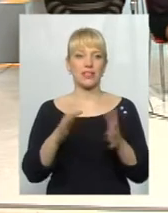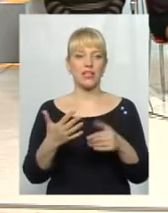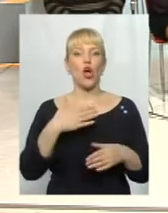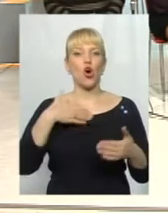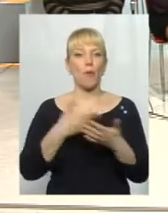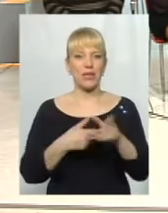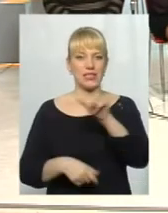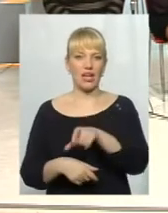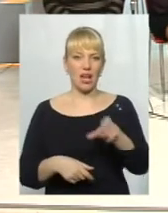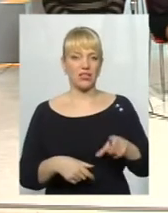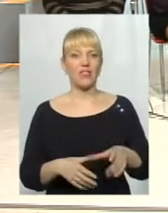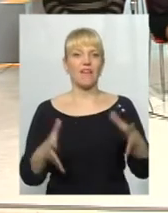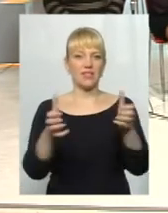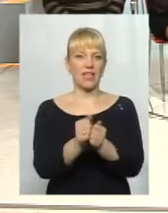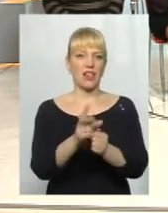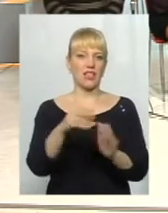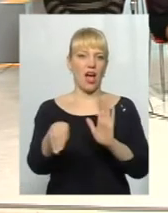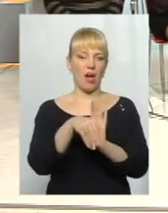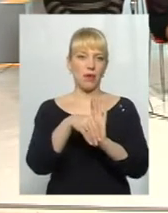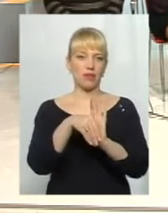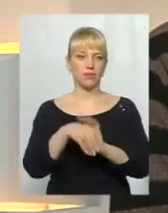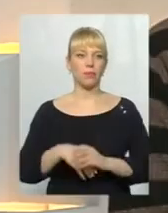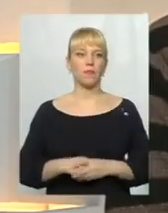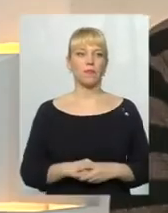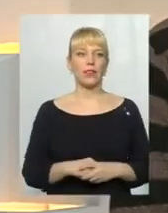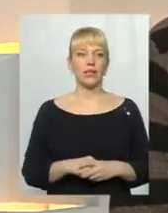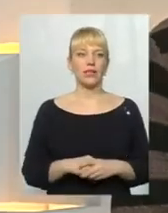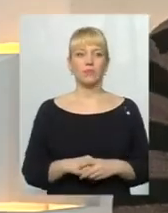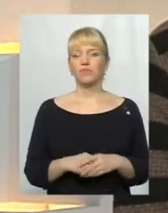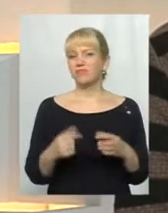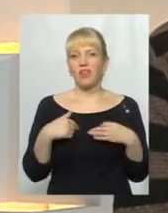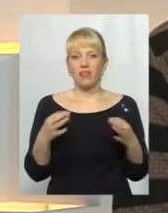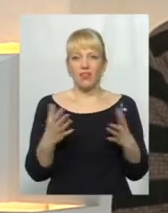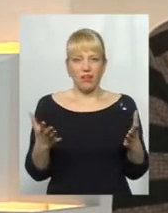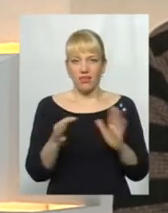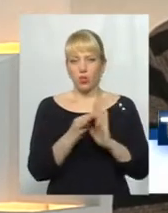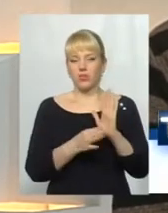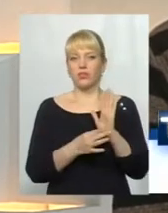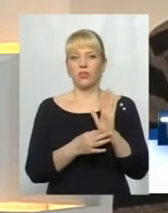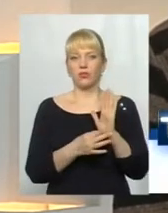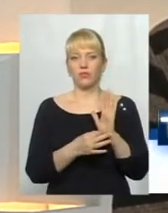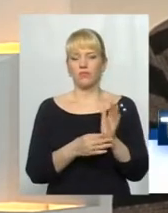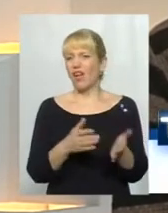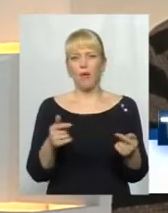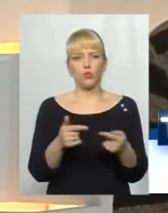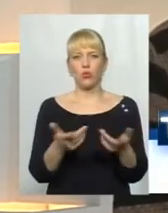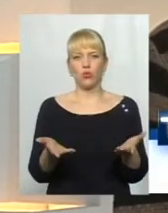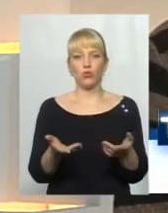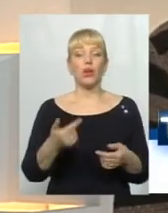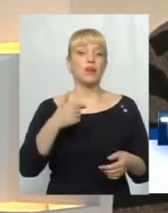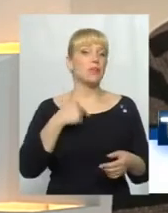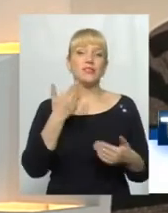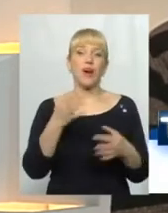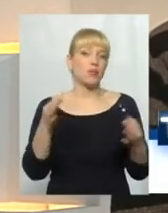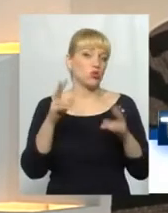активістів взяли на хабарі. Я вам пояснюю. Діло в тому, що я ніяк не розцінюю. Абсолютно. Ми з вами фактично